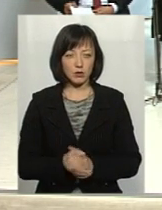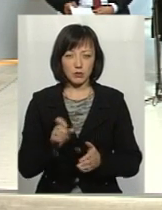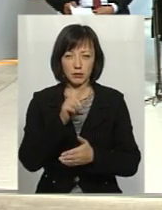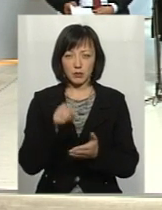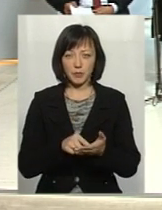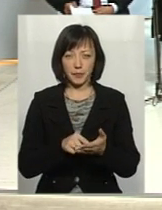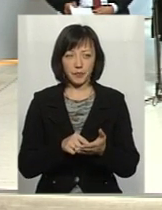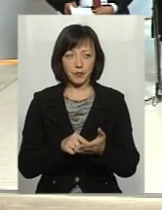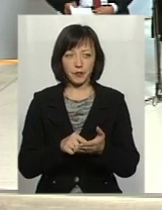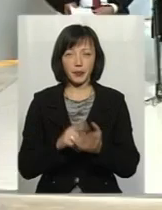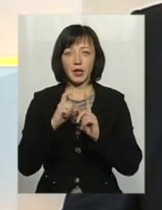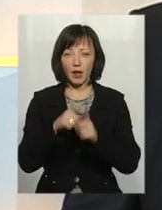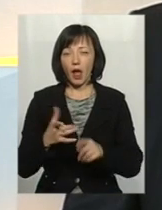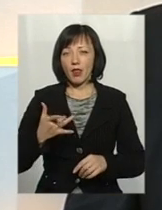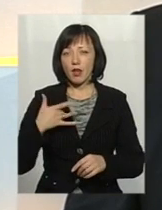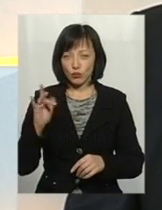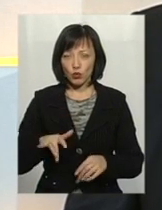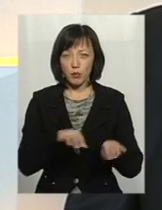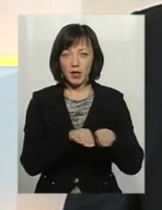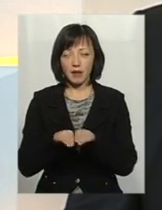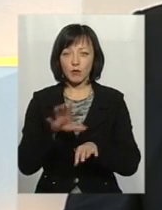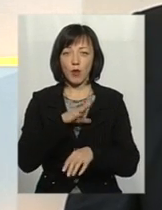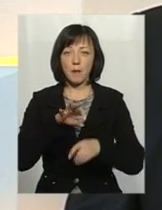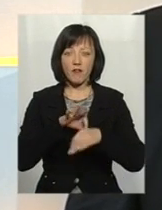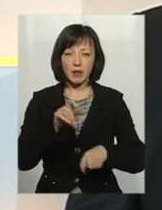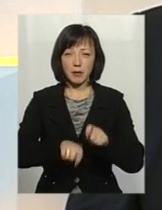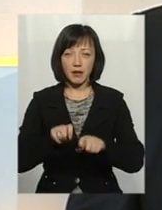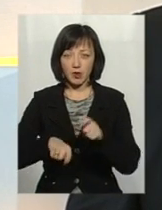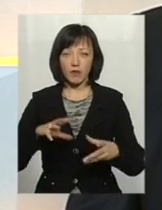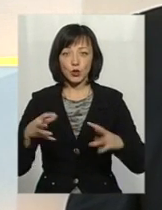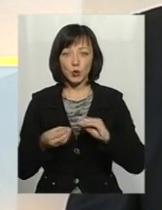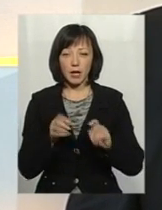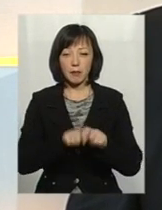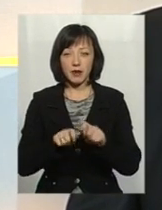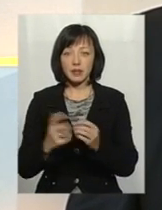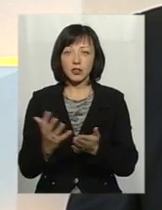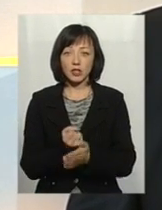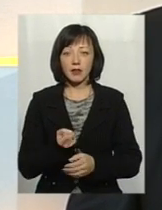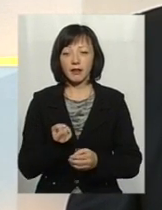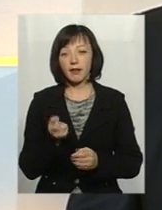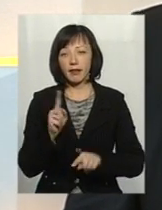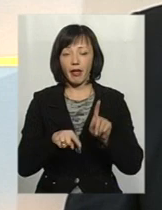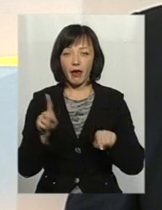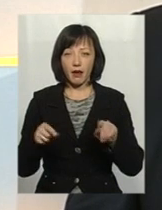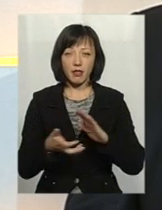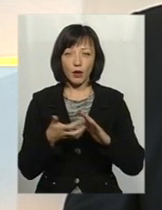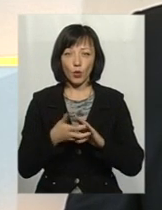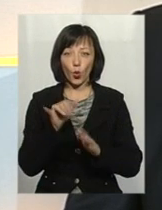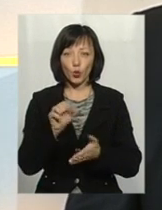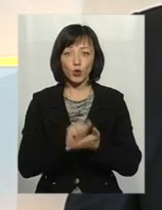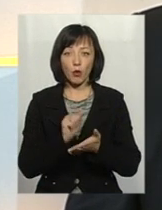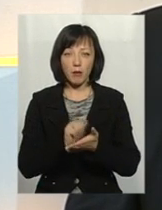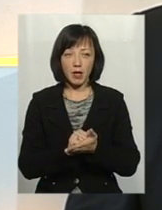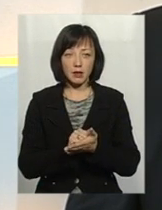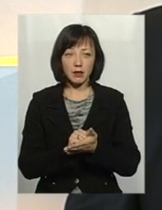На досить вже жорсткому рівні була проведена перевірка. В результаті перевірки знайшли деякі не тільки у документах,